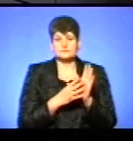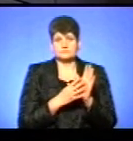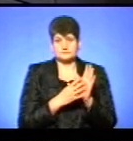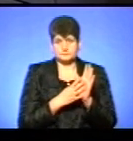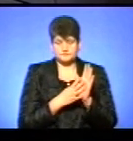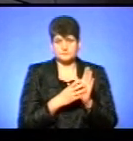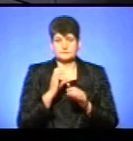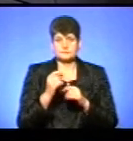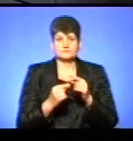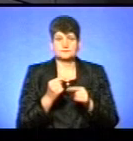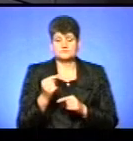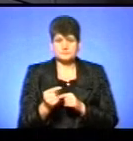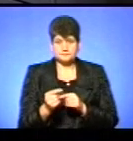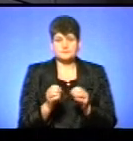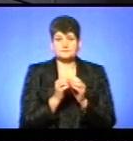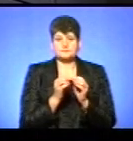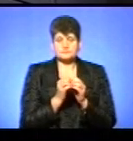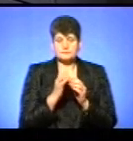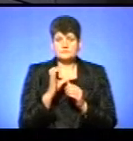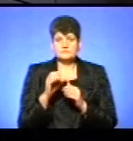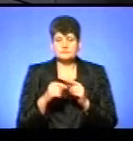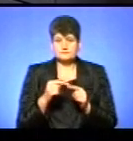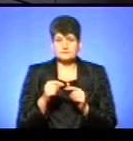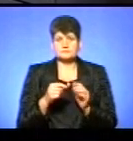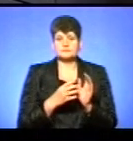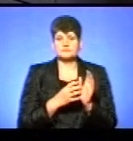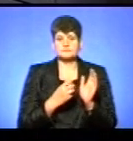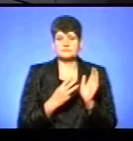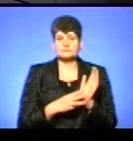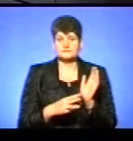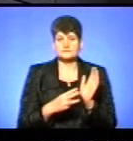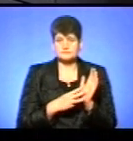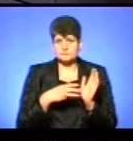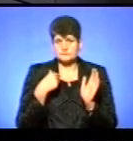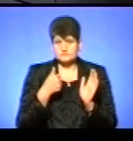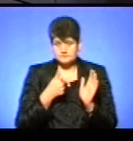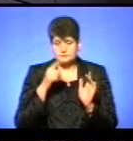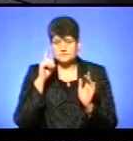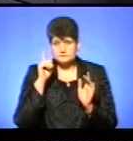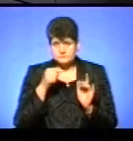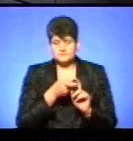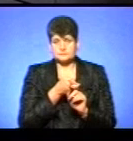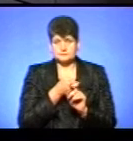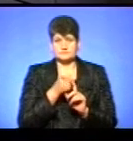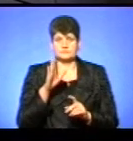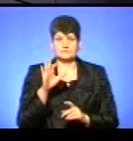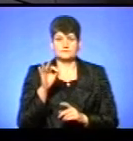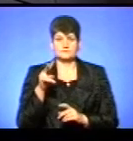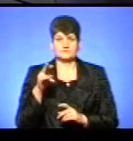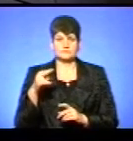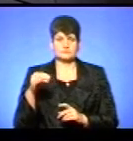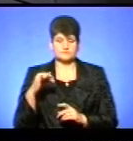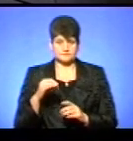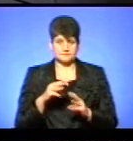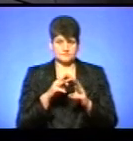столітті і X століття, 988 рік, який ми знаємо і пов'язуємо з Володимировим хрещенням,